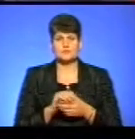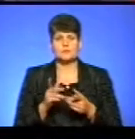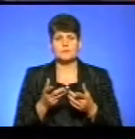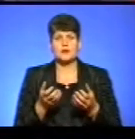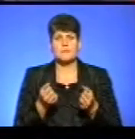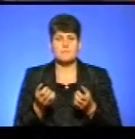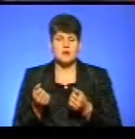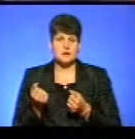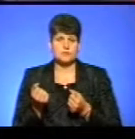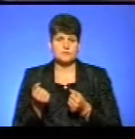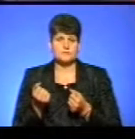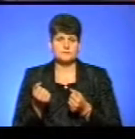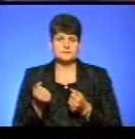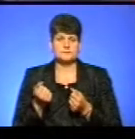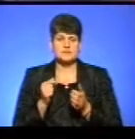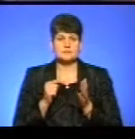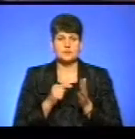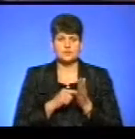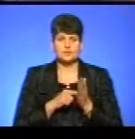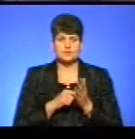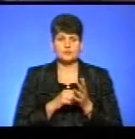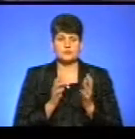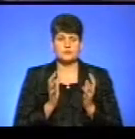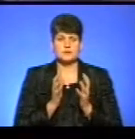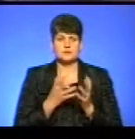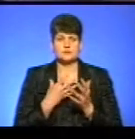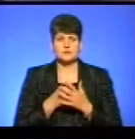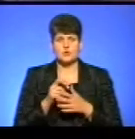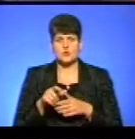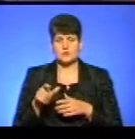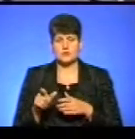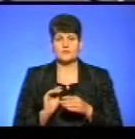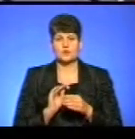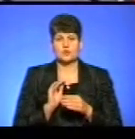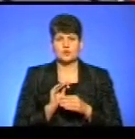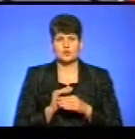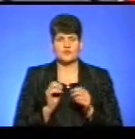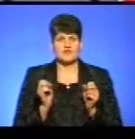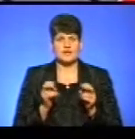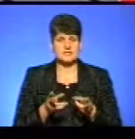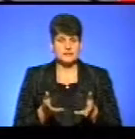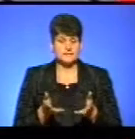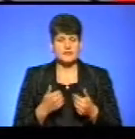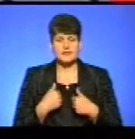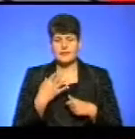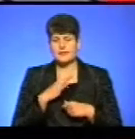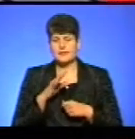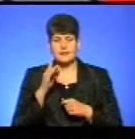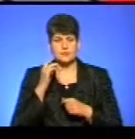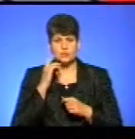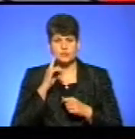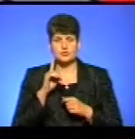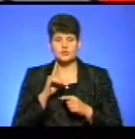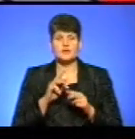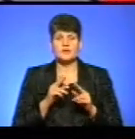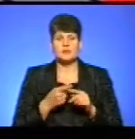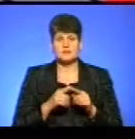приймають з метою убезпечити своїх громадян від додаткових ризиків. Я не думаю, що це, як воно